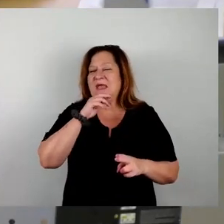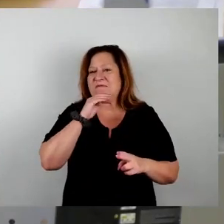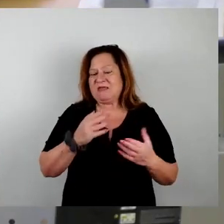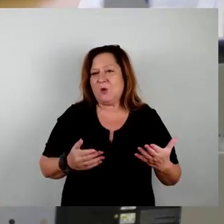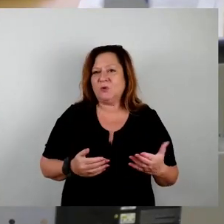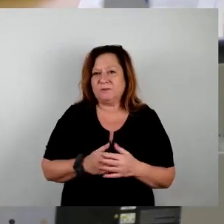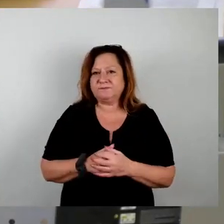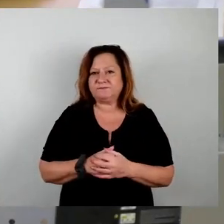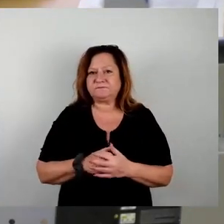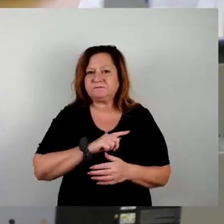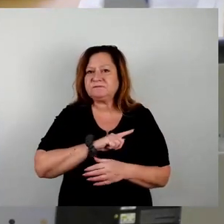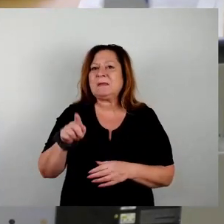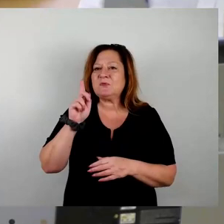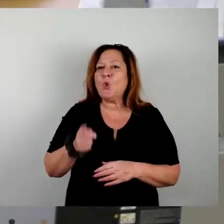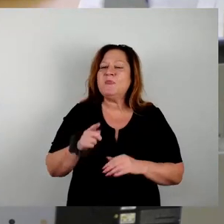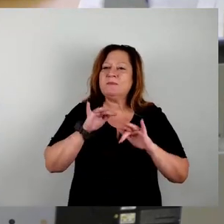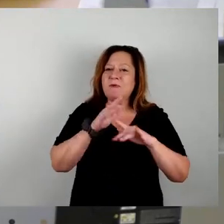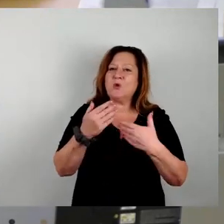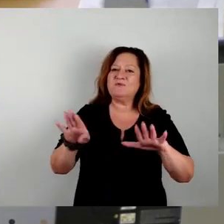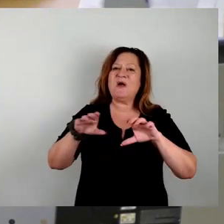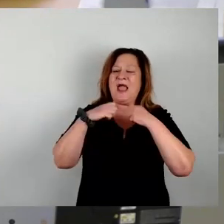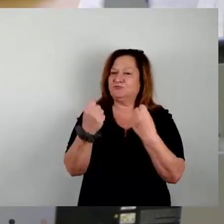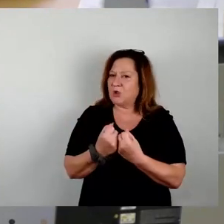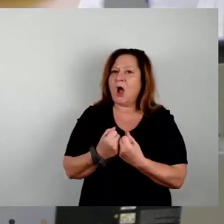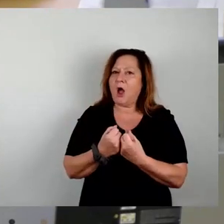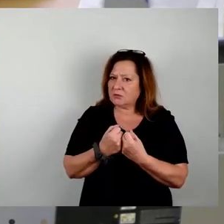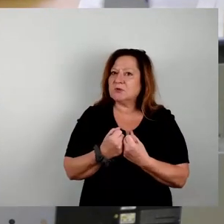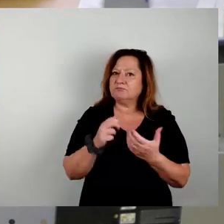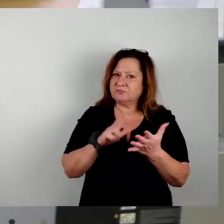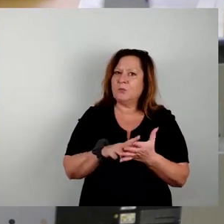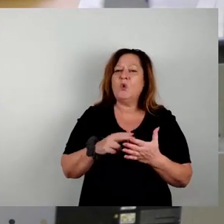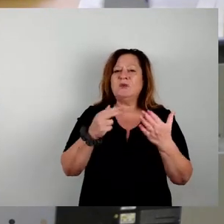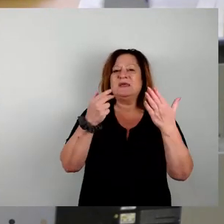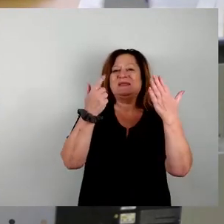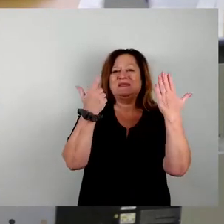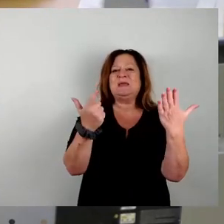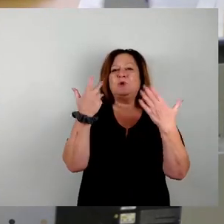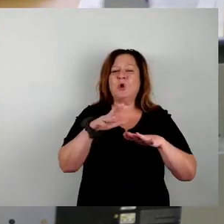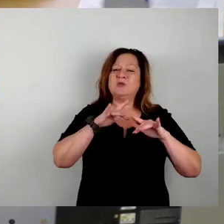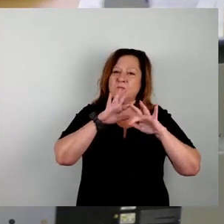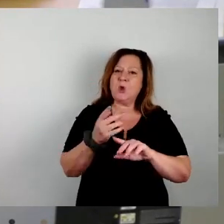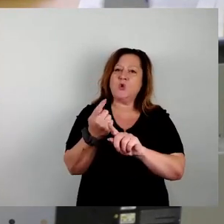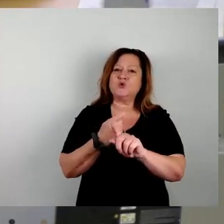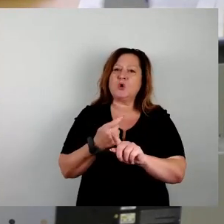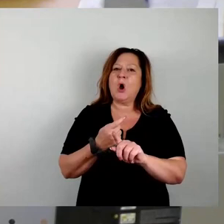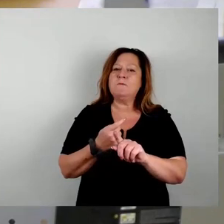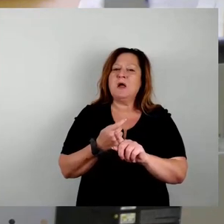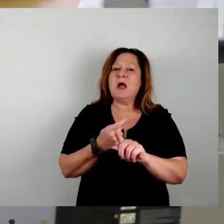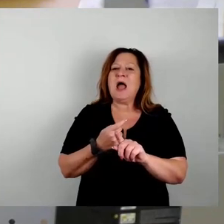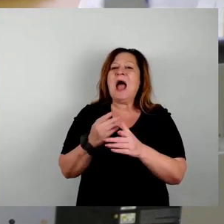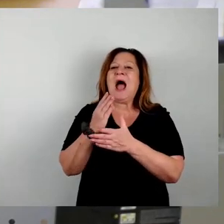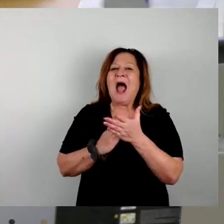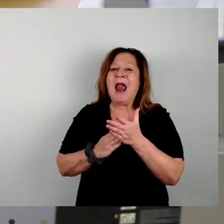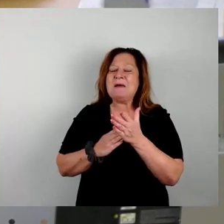100 Millionen gibt es vom Freistaat, wurde uns zugesichert. Und 97 Millionen, und das hat heute noch keiner gesagt, zahlt die Halbleiterindustrie selber.